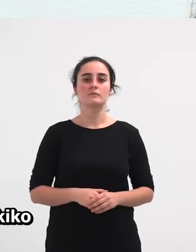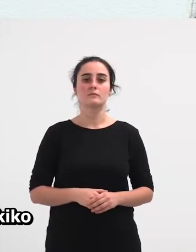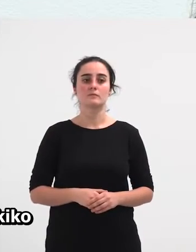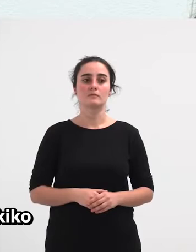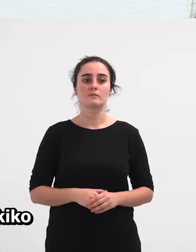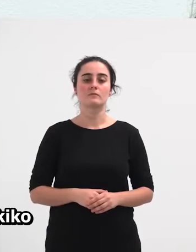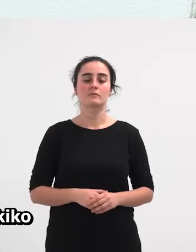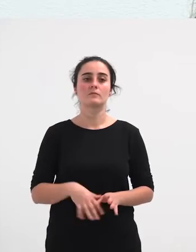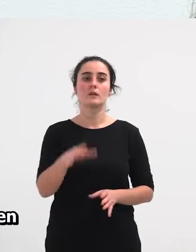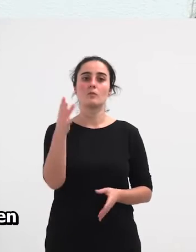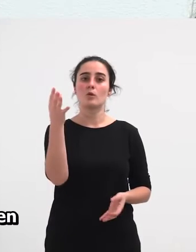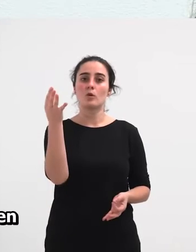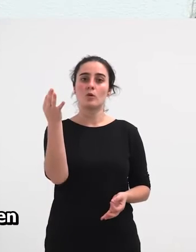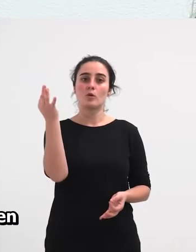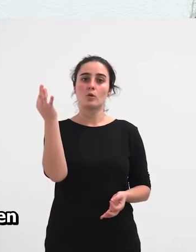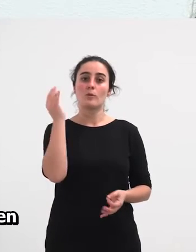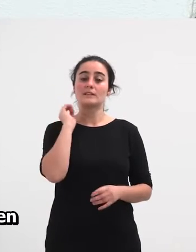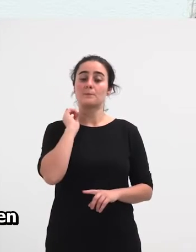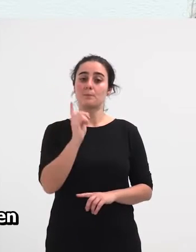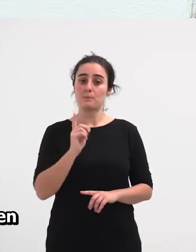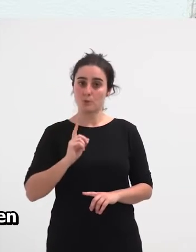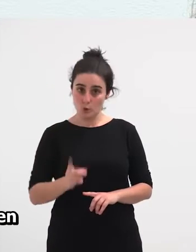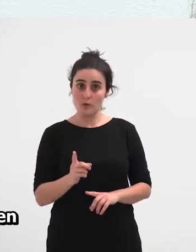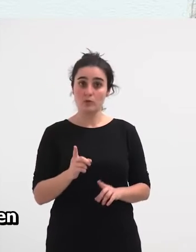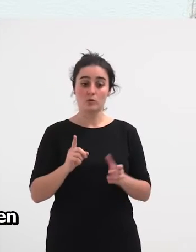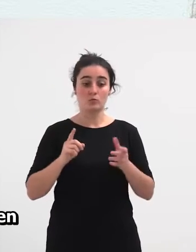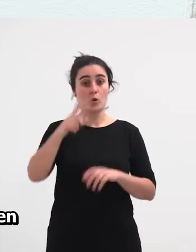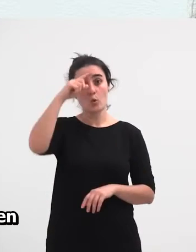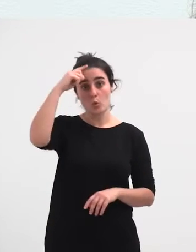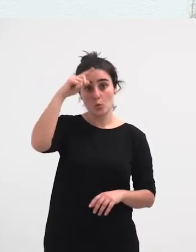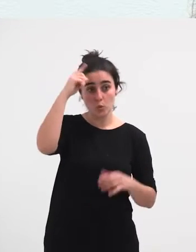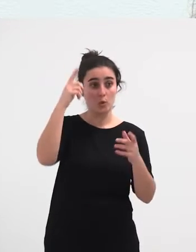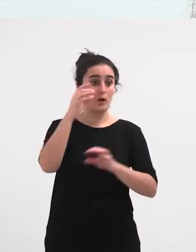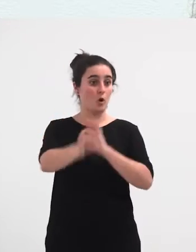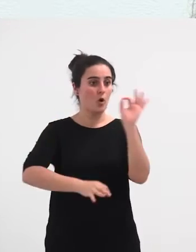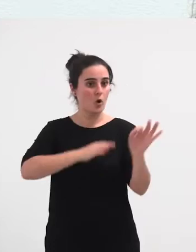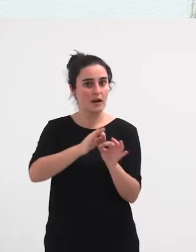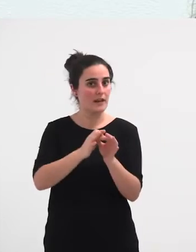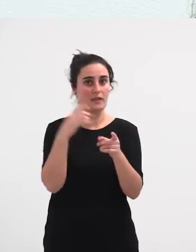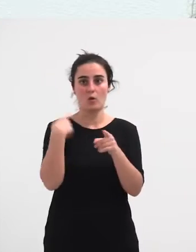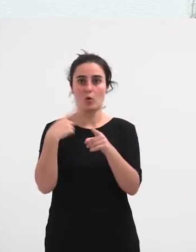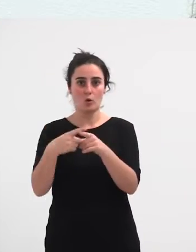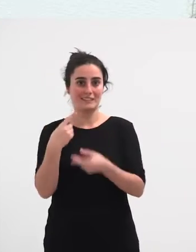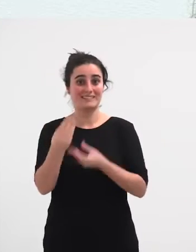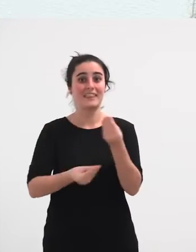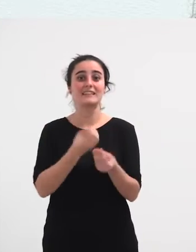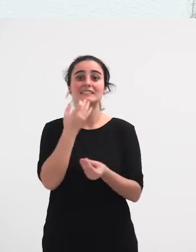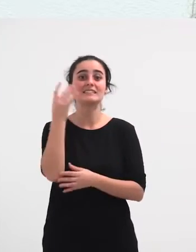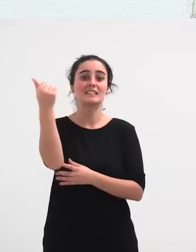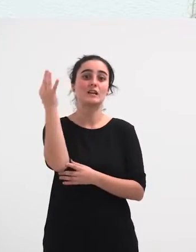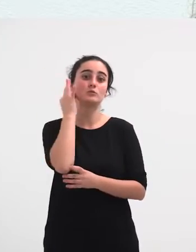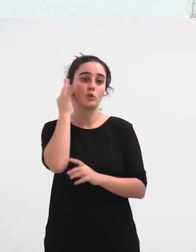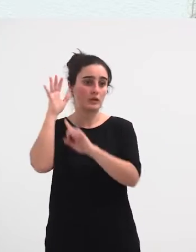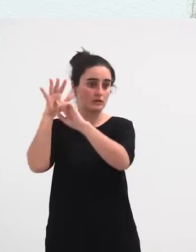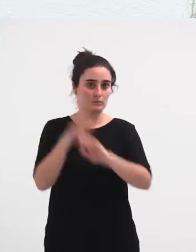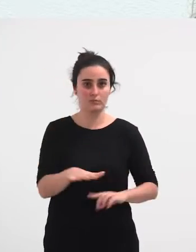berdintasunean parte hartzea onartzen ez duten edo stopatzen duten kultura jarduerarik antolatzea eta egikaritzea gune publikoetan.